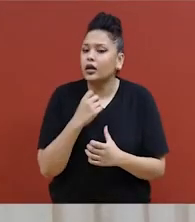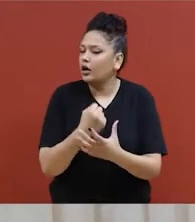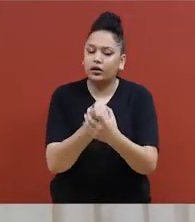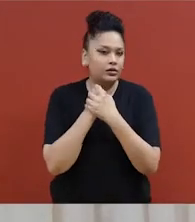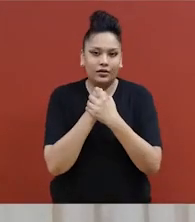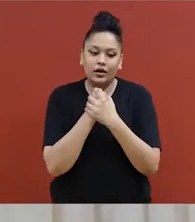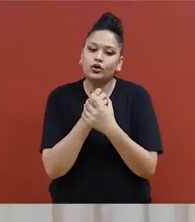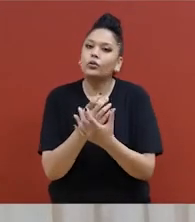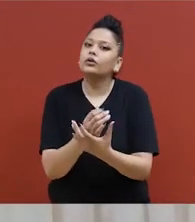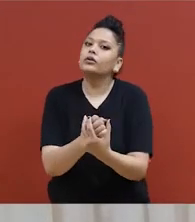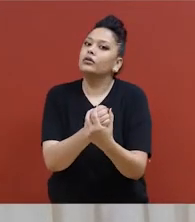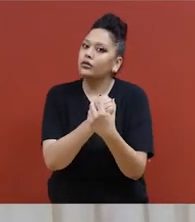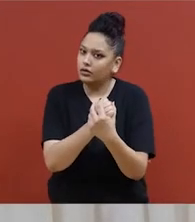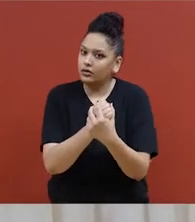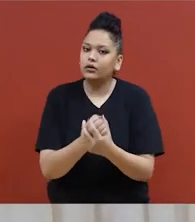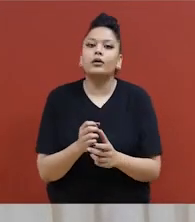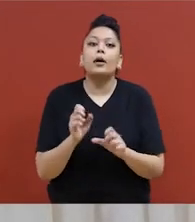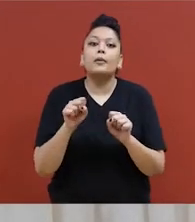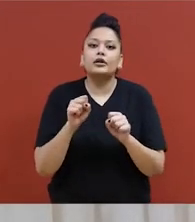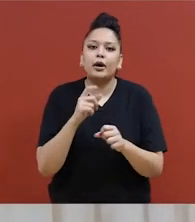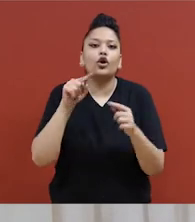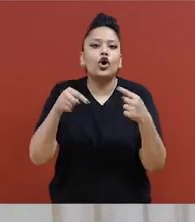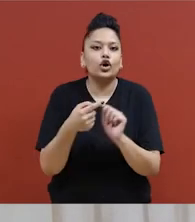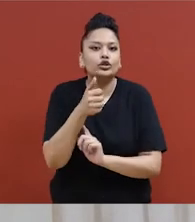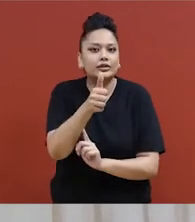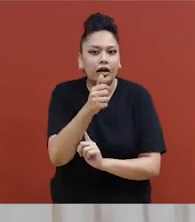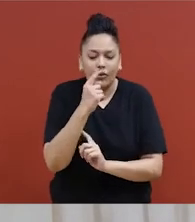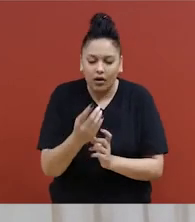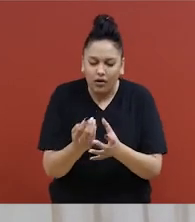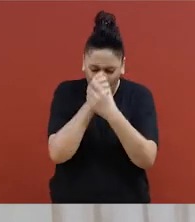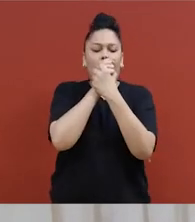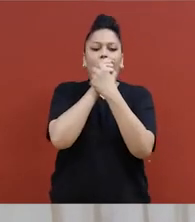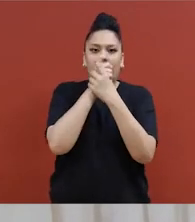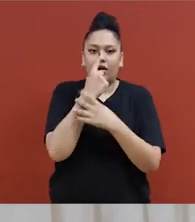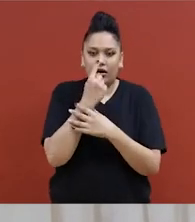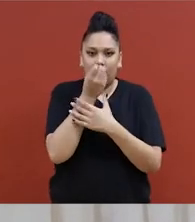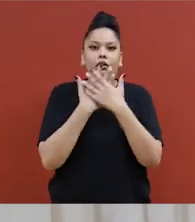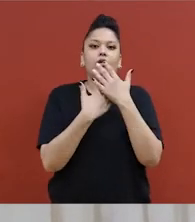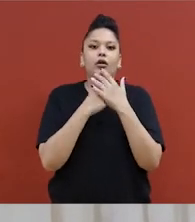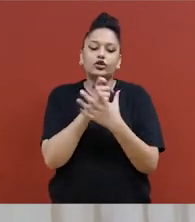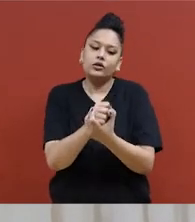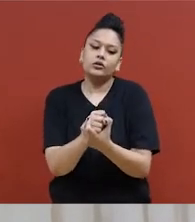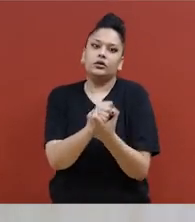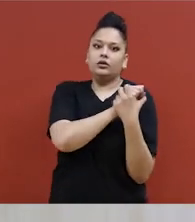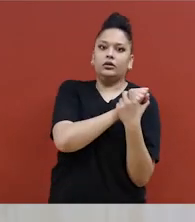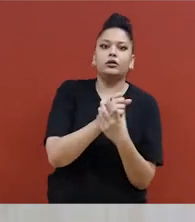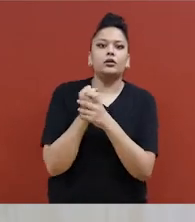pas ramener le bras vers le visage. C'est facile d'aboutir avec un saignement donné dans cette situation.